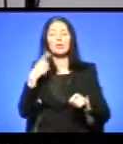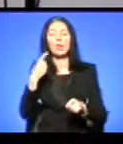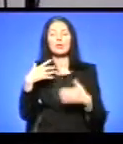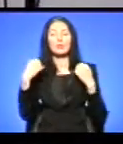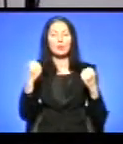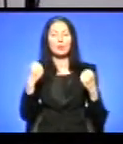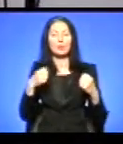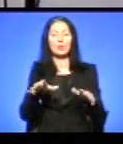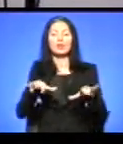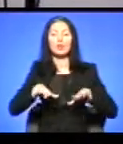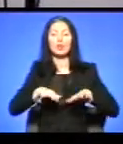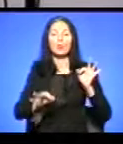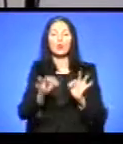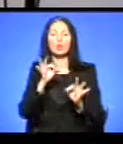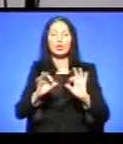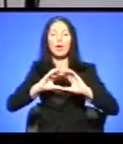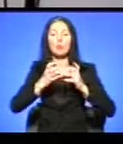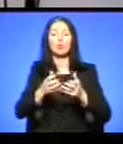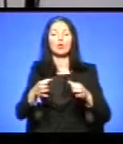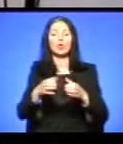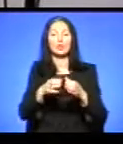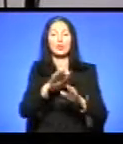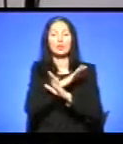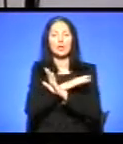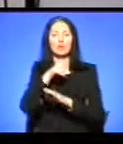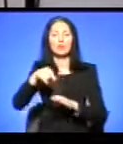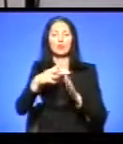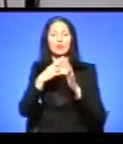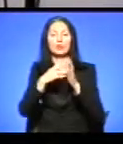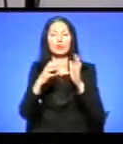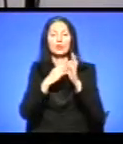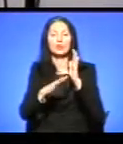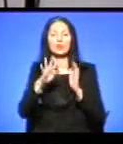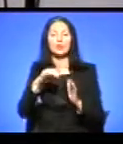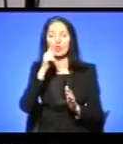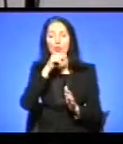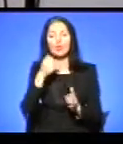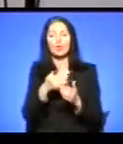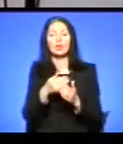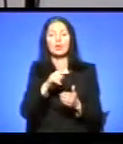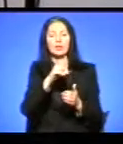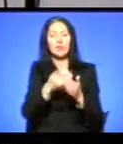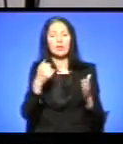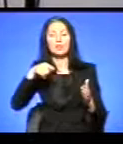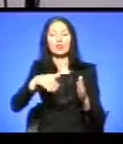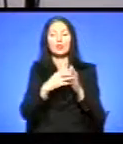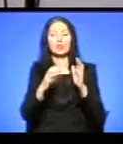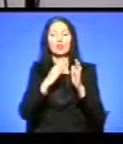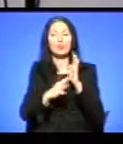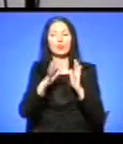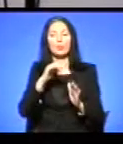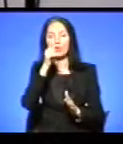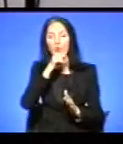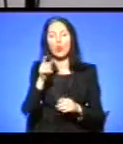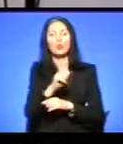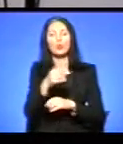тренером та суддею змагань міжнародної категорії. Загинув у 1994 році. Від 1995 року у Тернополі